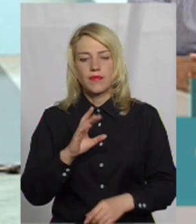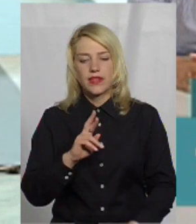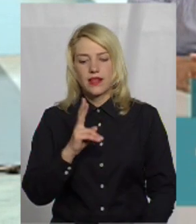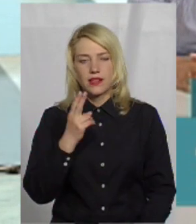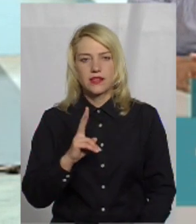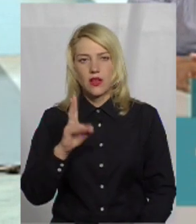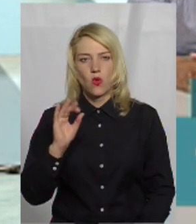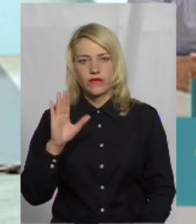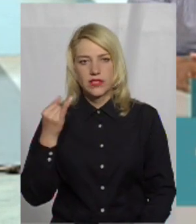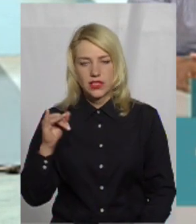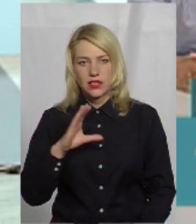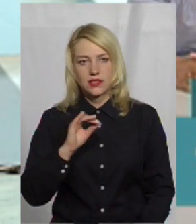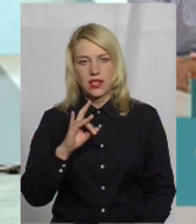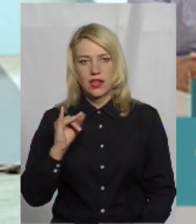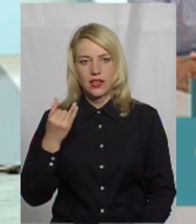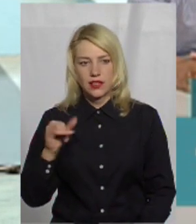Яцковський,